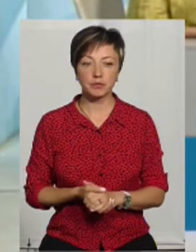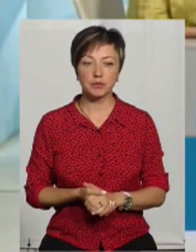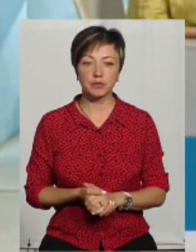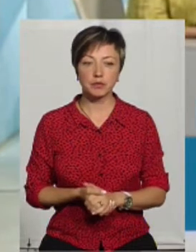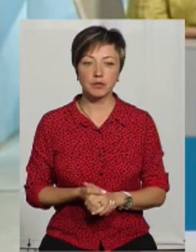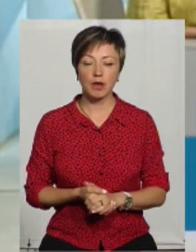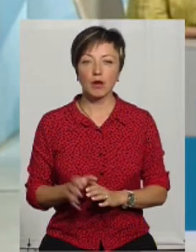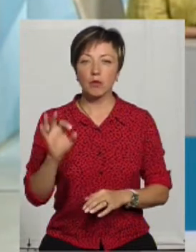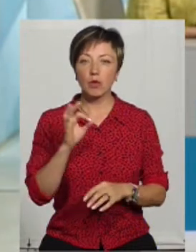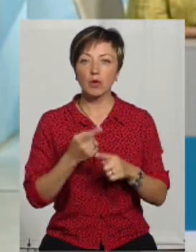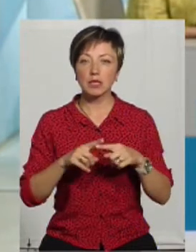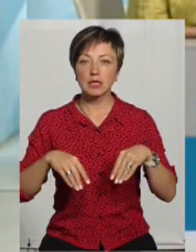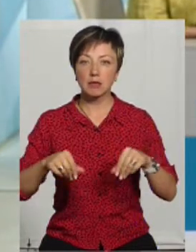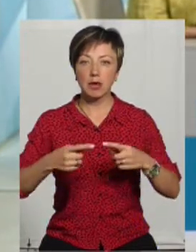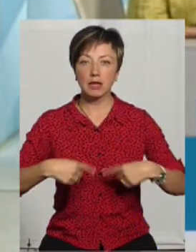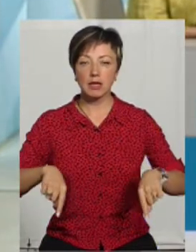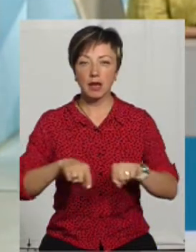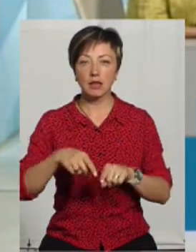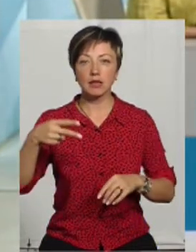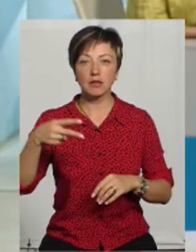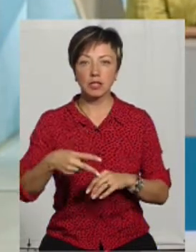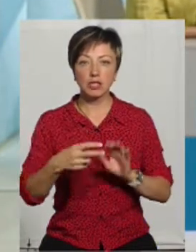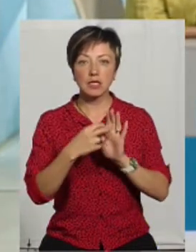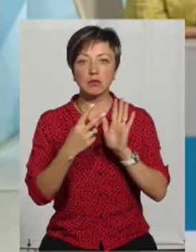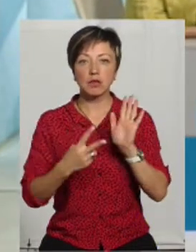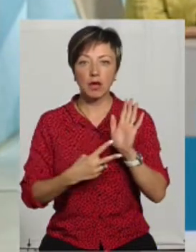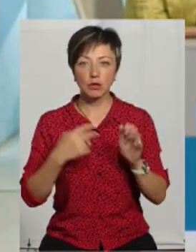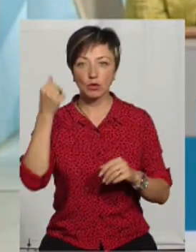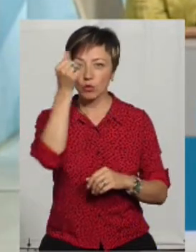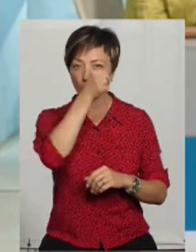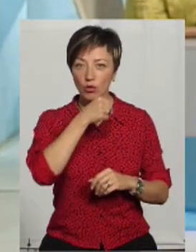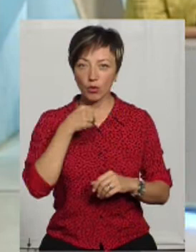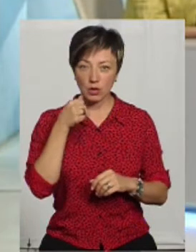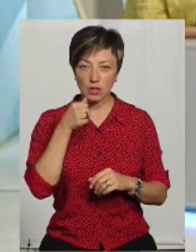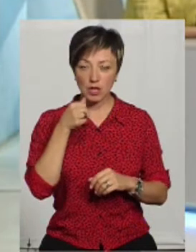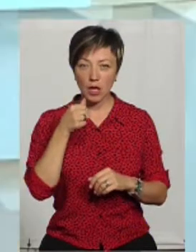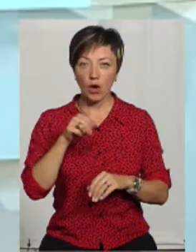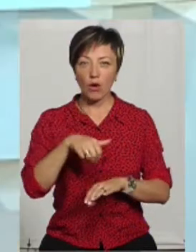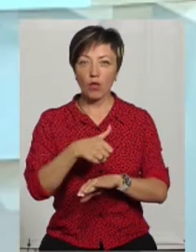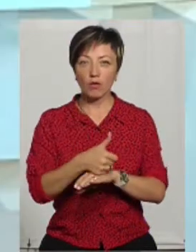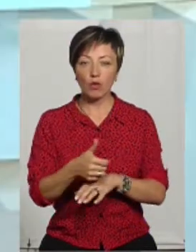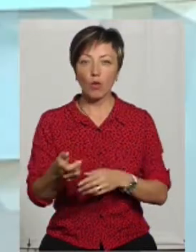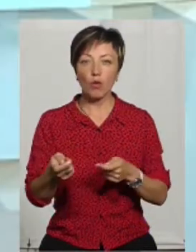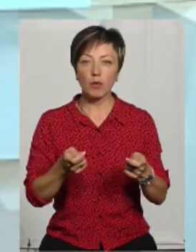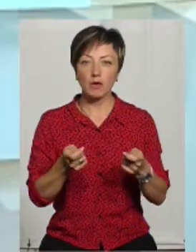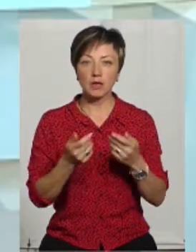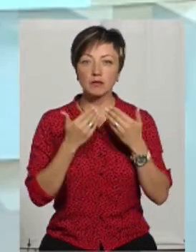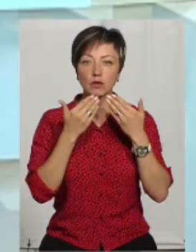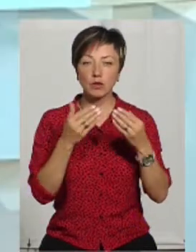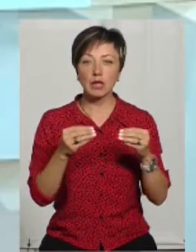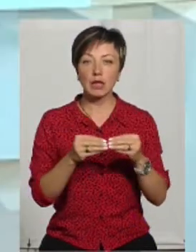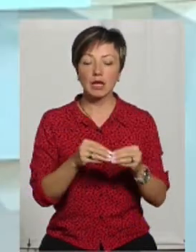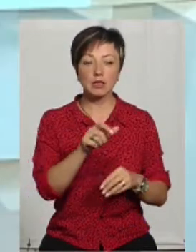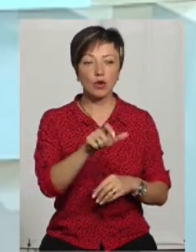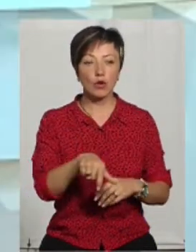Стосовно даної земельної ділянки, у 2017 році до головного управління звернулося 10 громадян